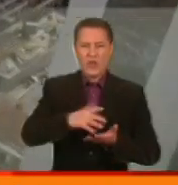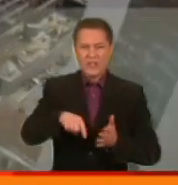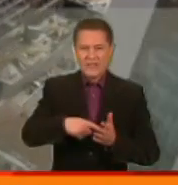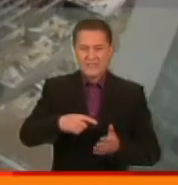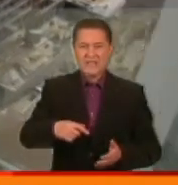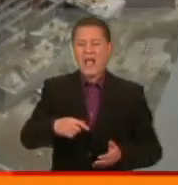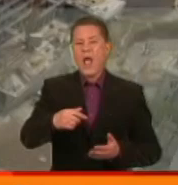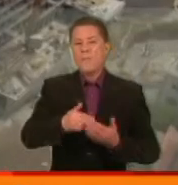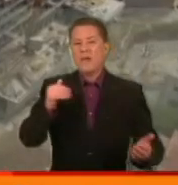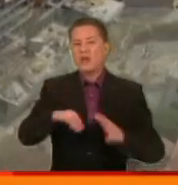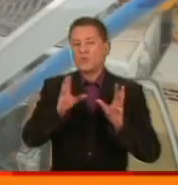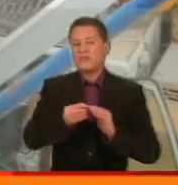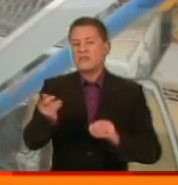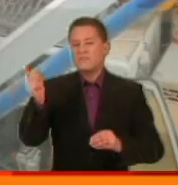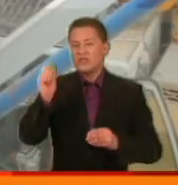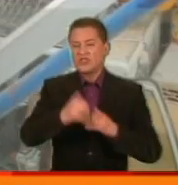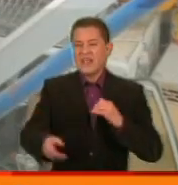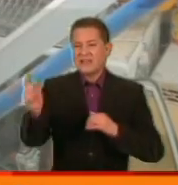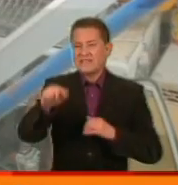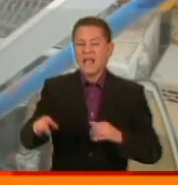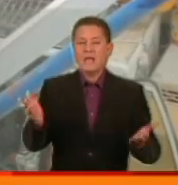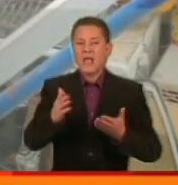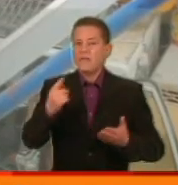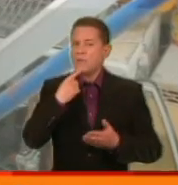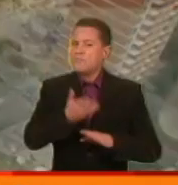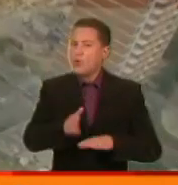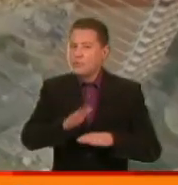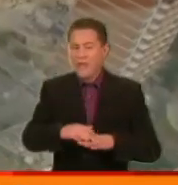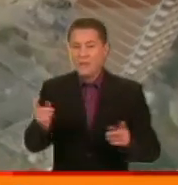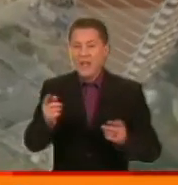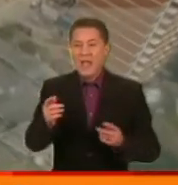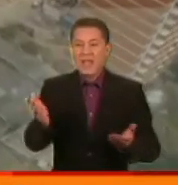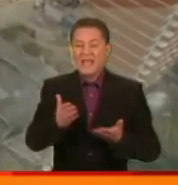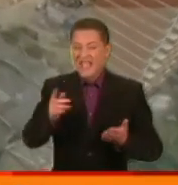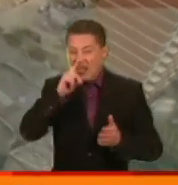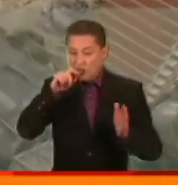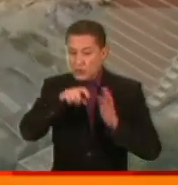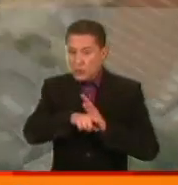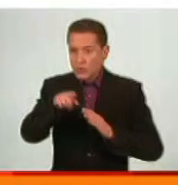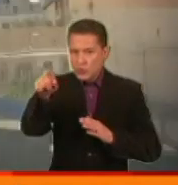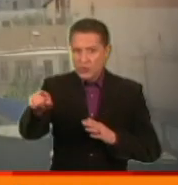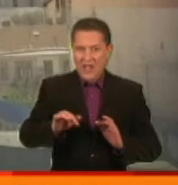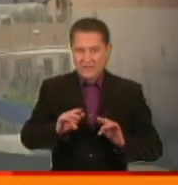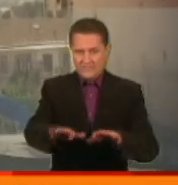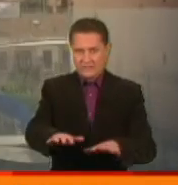'єкту, а передусім через те, з якими проблемами стикаються ті, хто суне свого носа справи сінного.